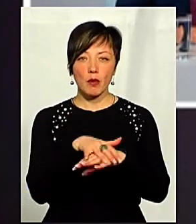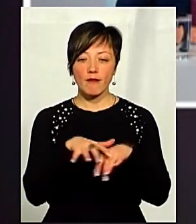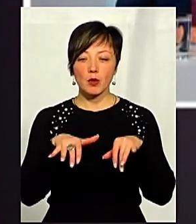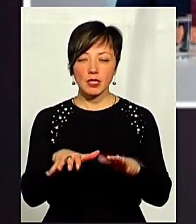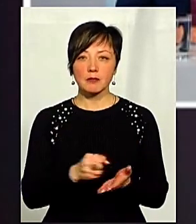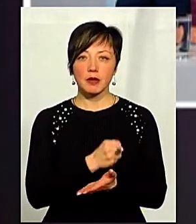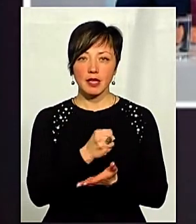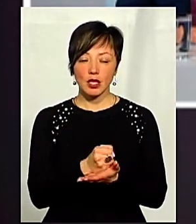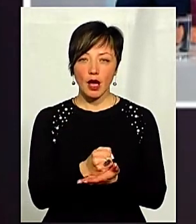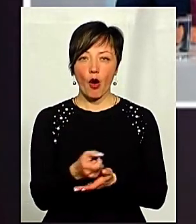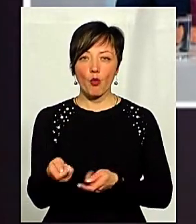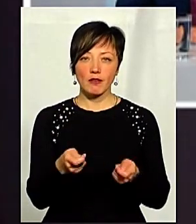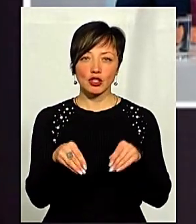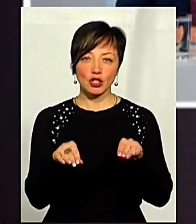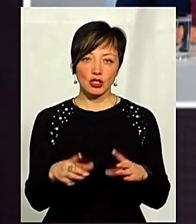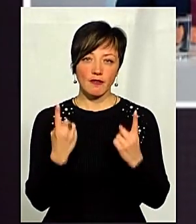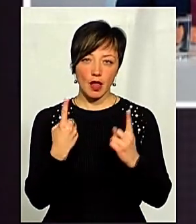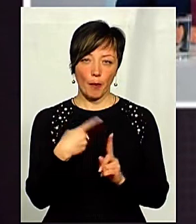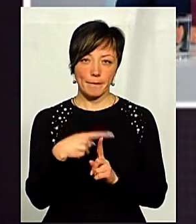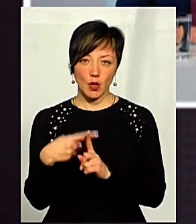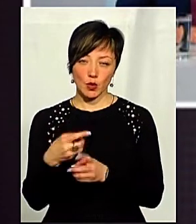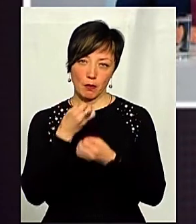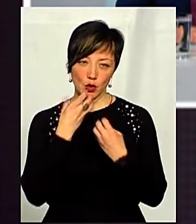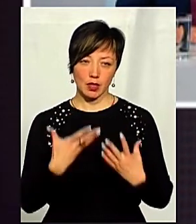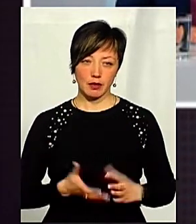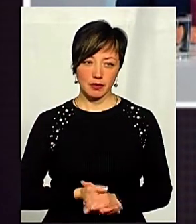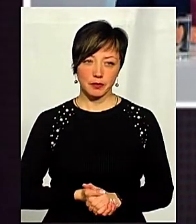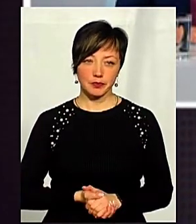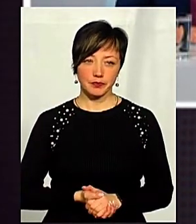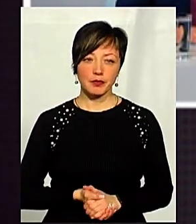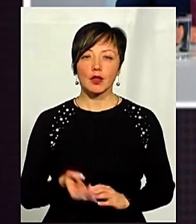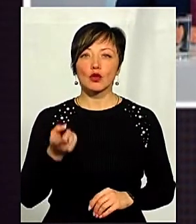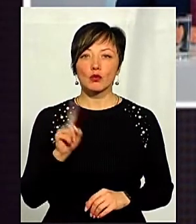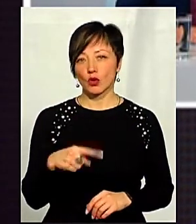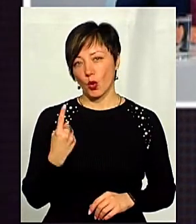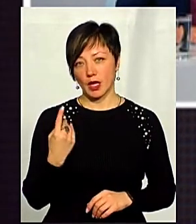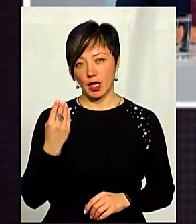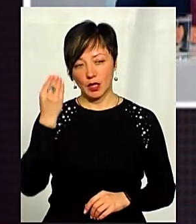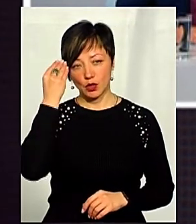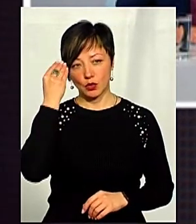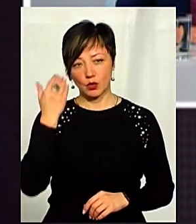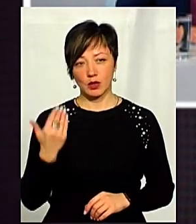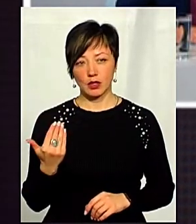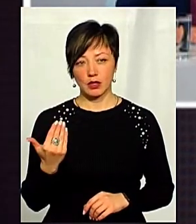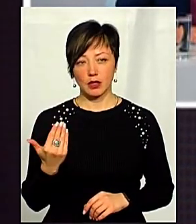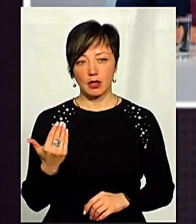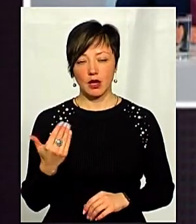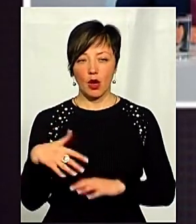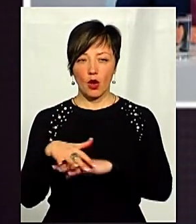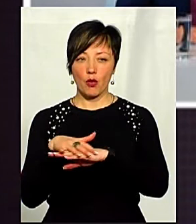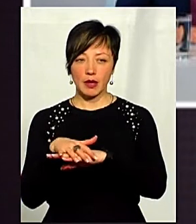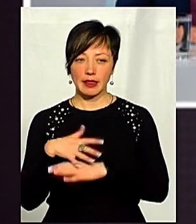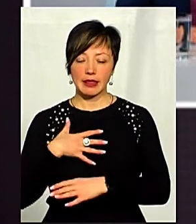процесі прийняття управлінських рішень – це є великий плюс і позитив. Тому що, з однієї сторони, громадськість